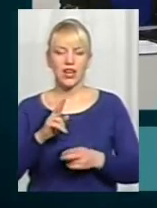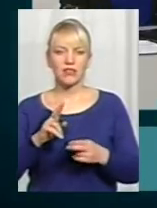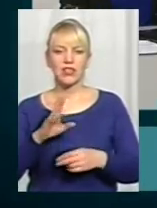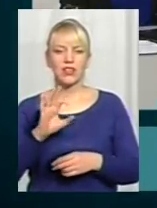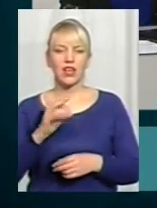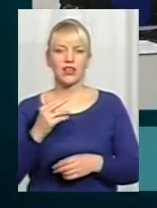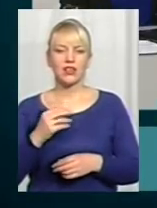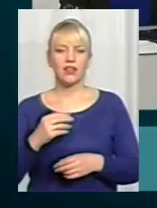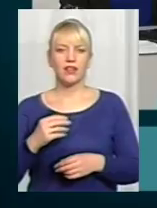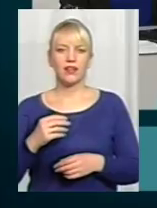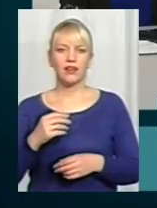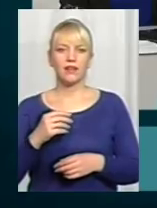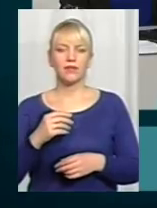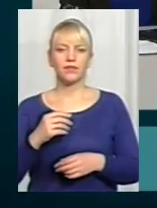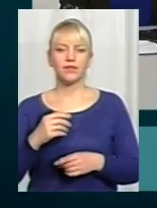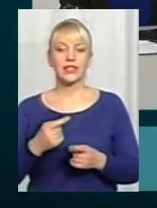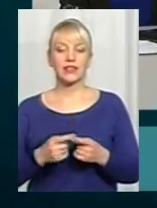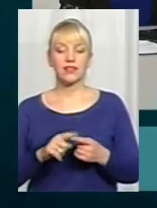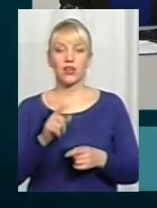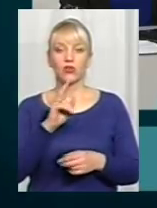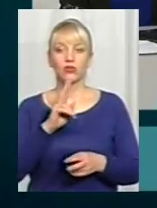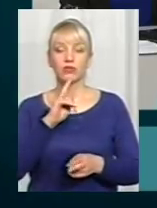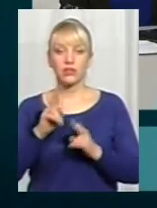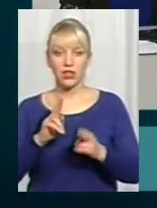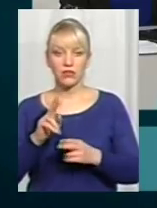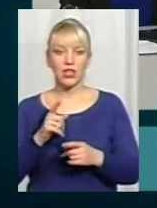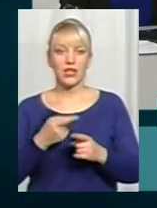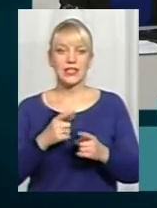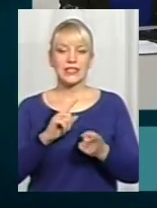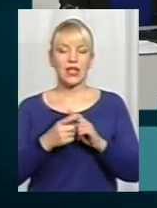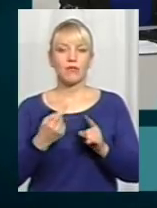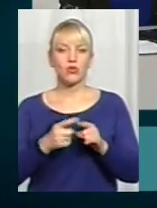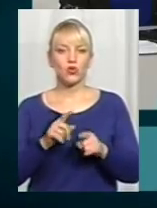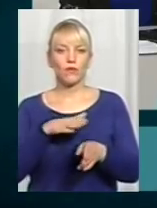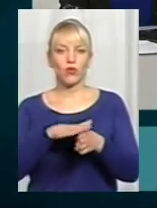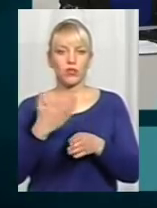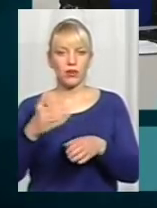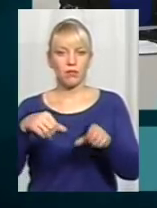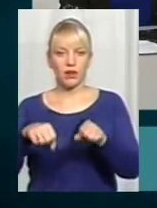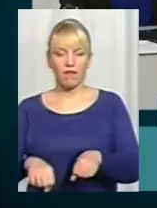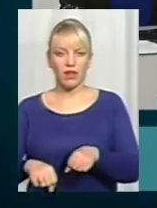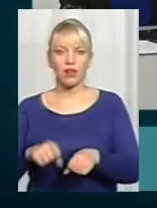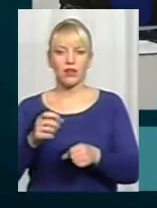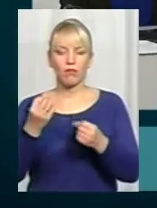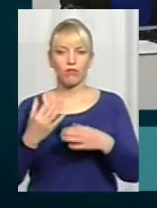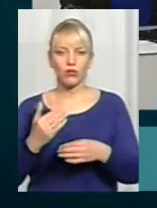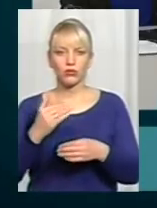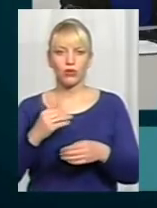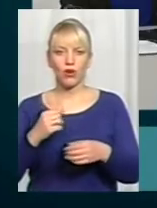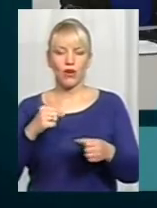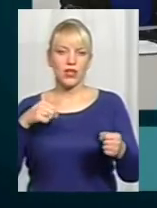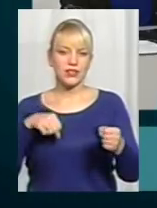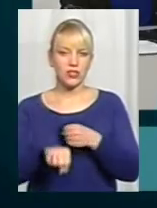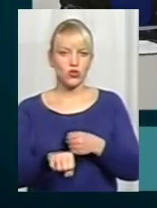персоналу, і замість того, щоб реалізувати їхні права, їх просто-напросто переховували в